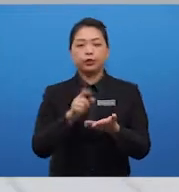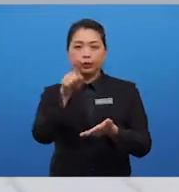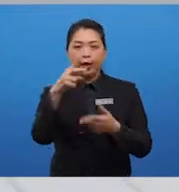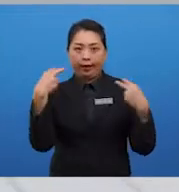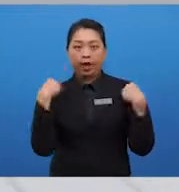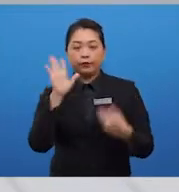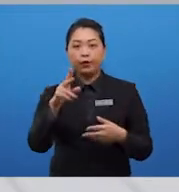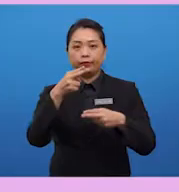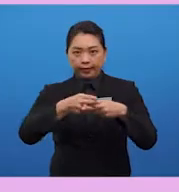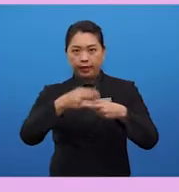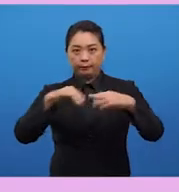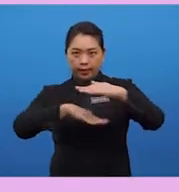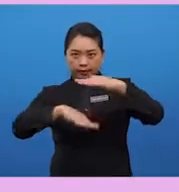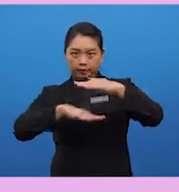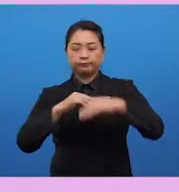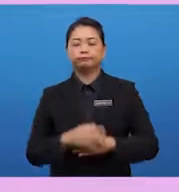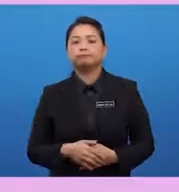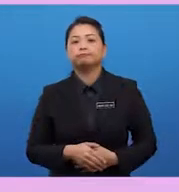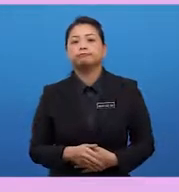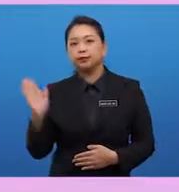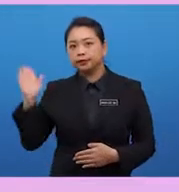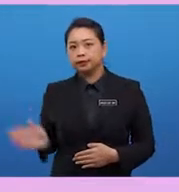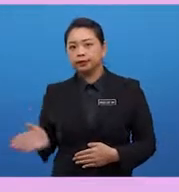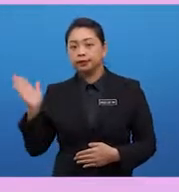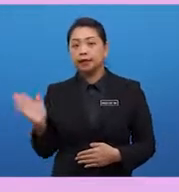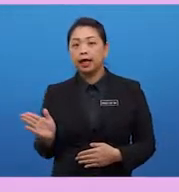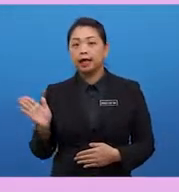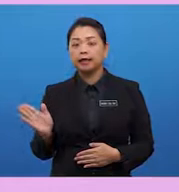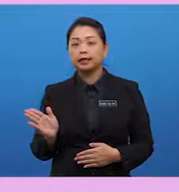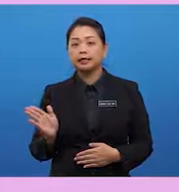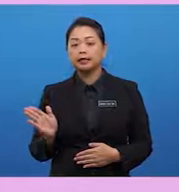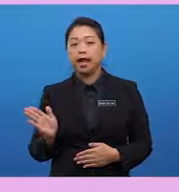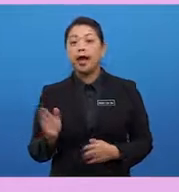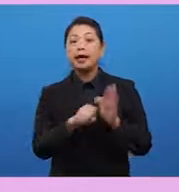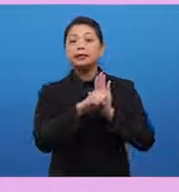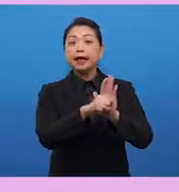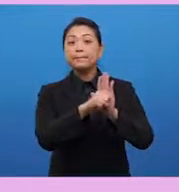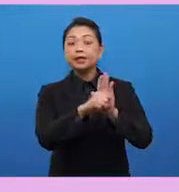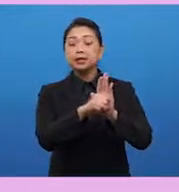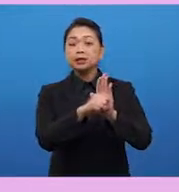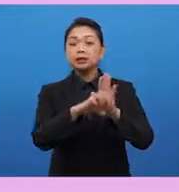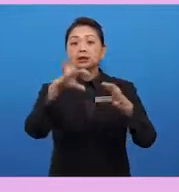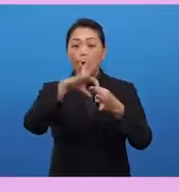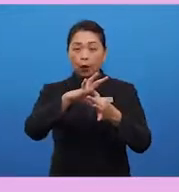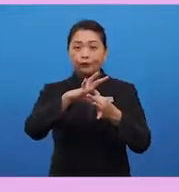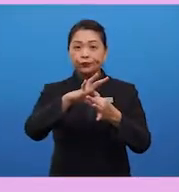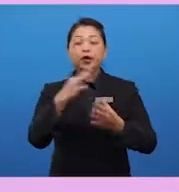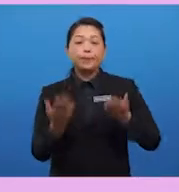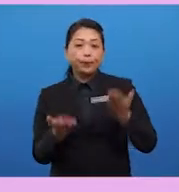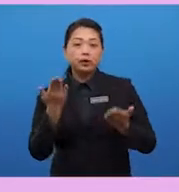underneath. Now, this is a sample of a possible reply that you sent to Armani.